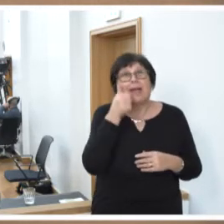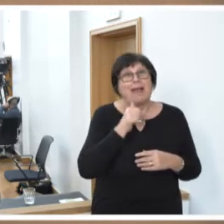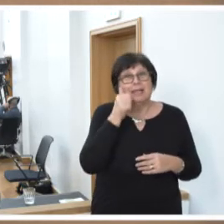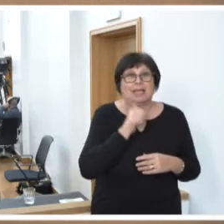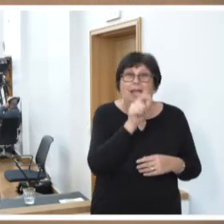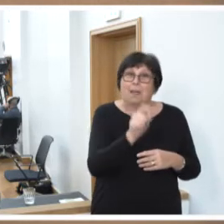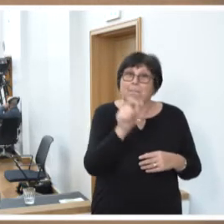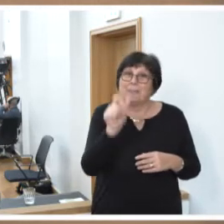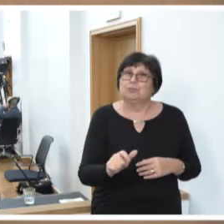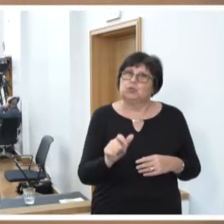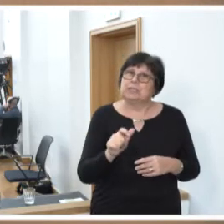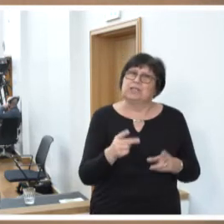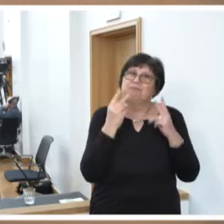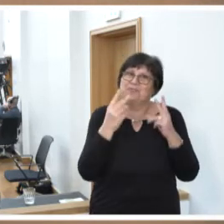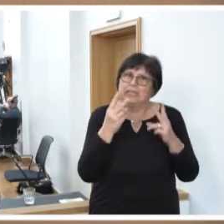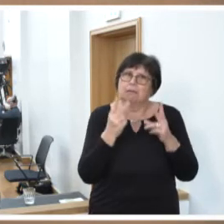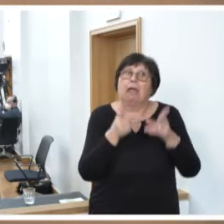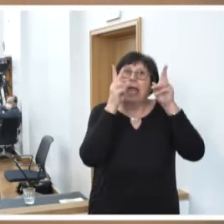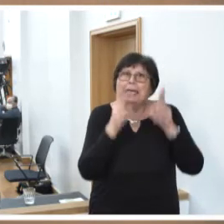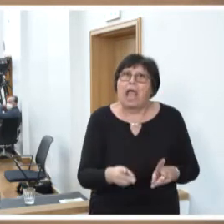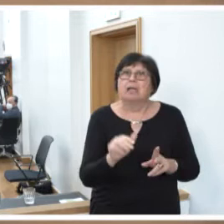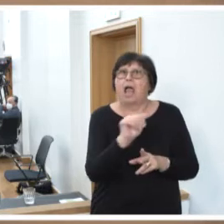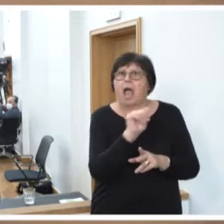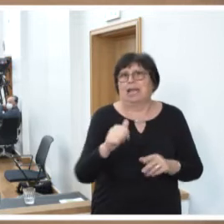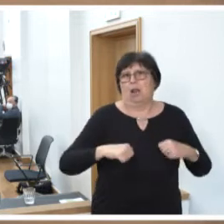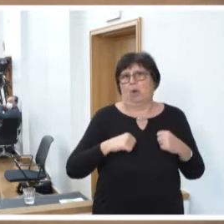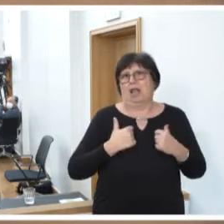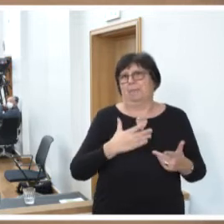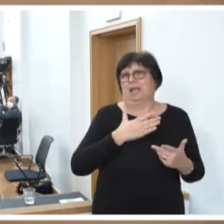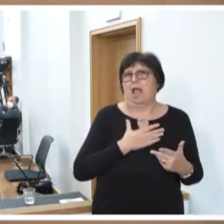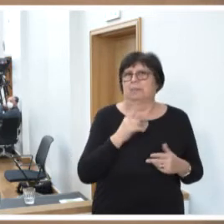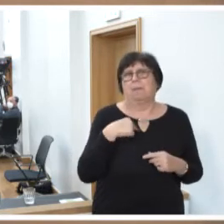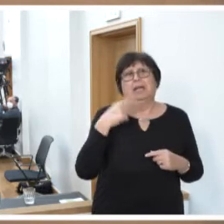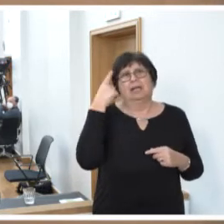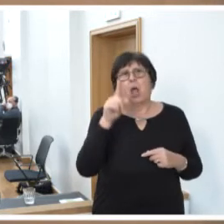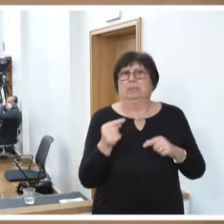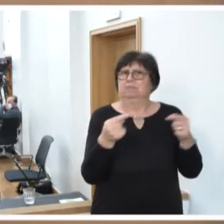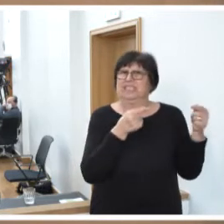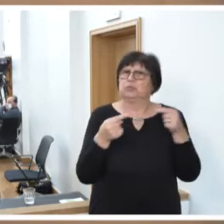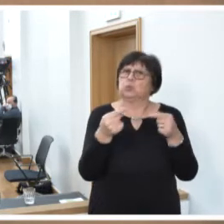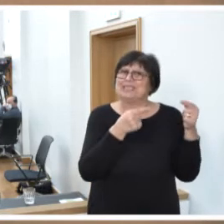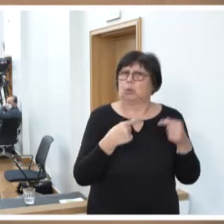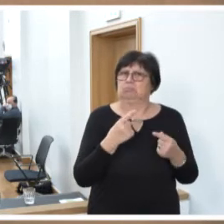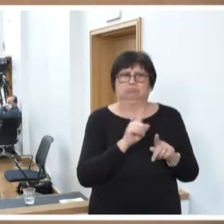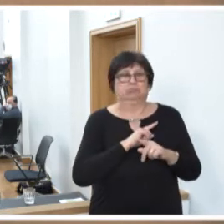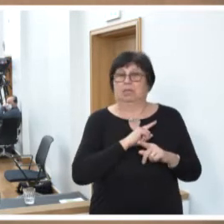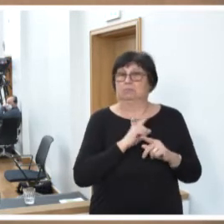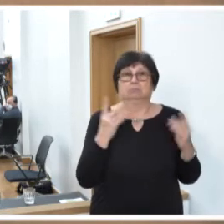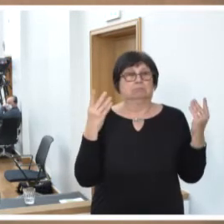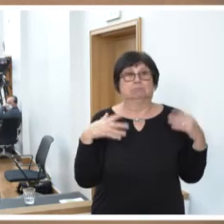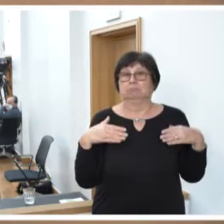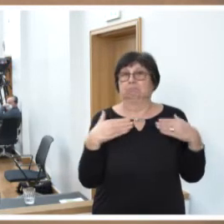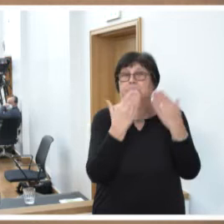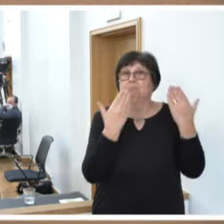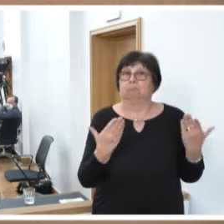ein Recht auf analoges Leben zu haben. Ich glaube aber, dass die Diskussion, ich war darüber echt etwas verwirrt, weil wir nämlich gerade im Moment